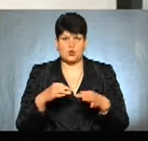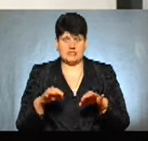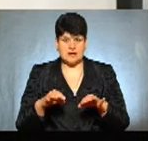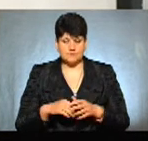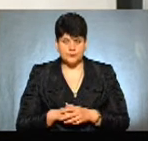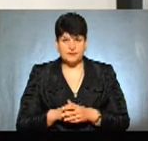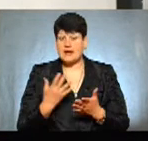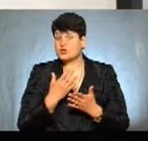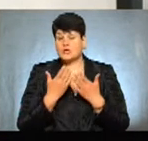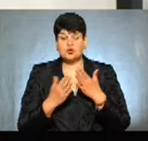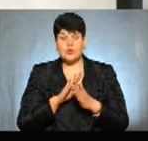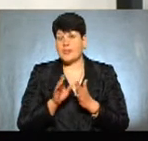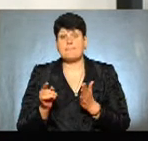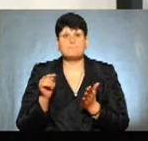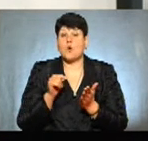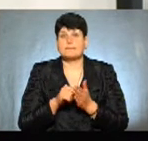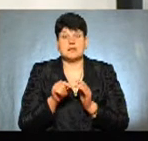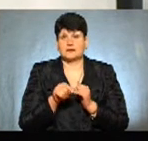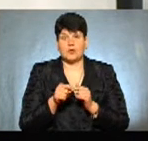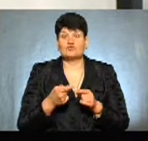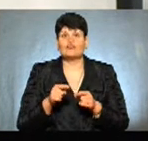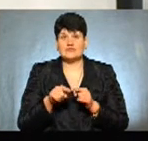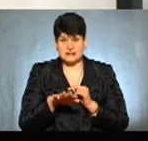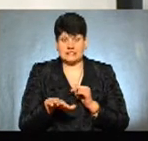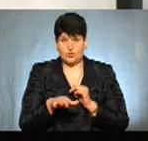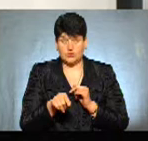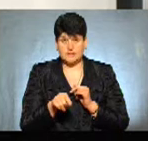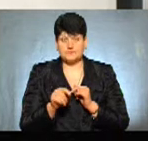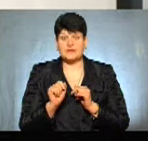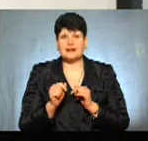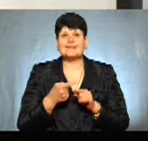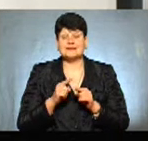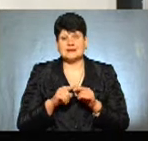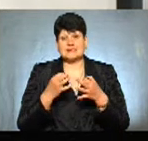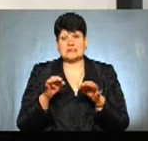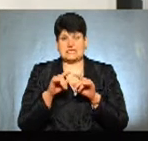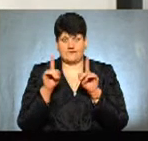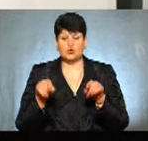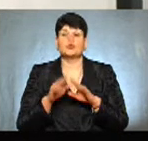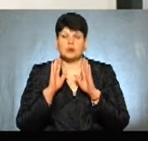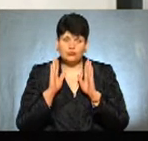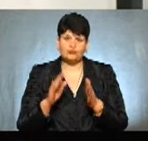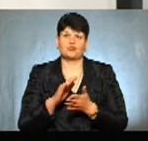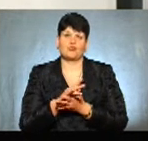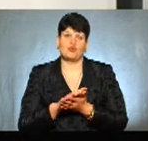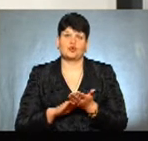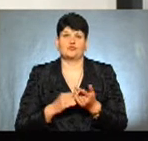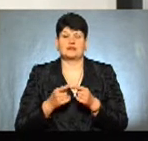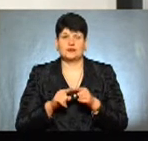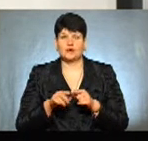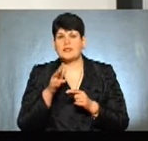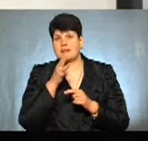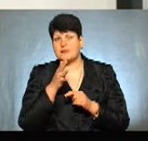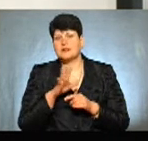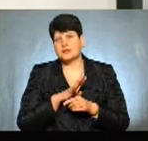не попадають в ці, скажімо так, зони, значить, дані сервітути будуть продовжуватися на той самий термін, який